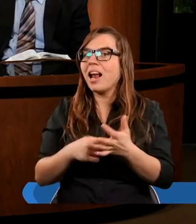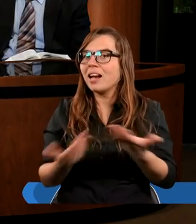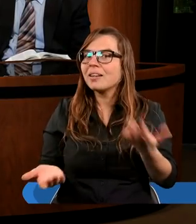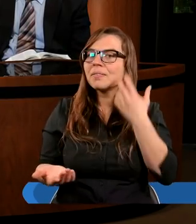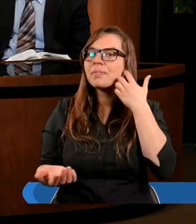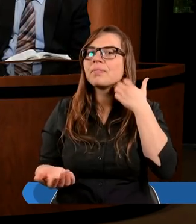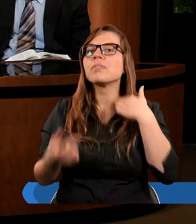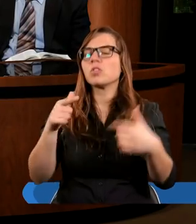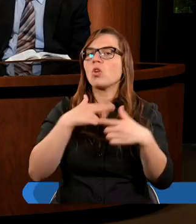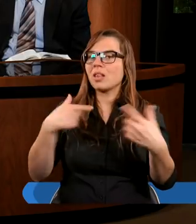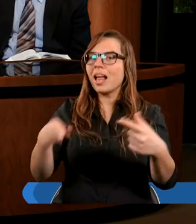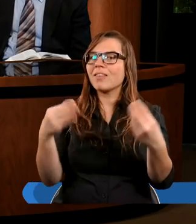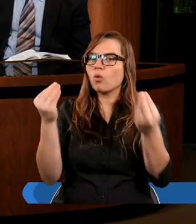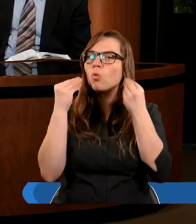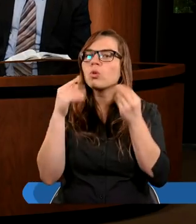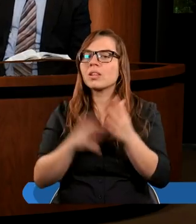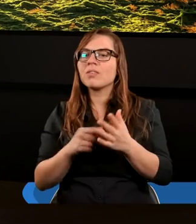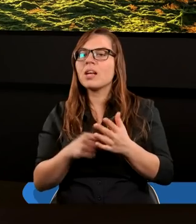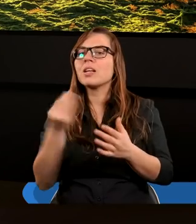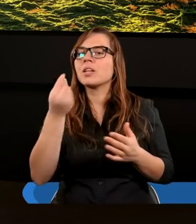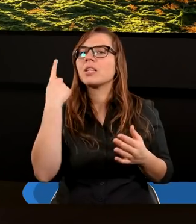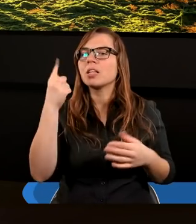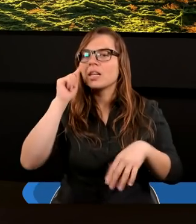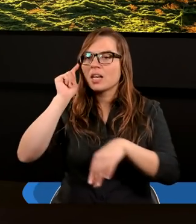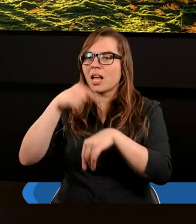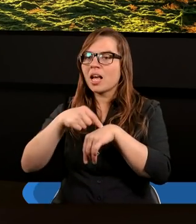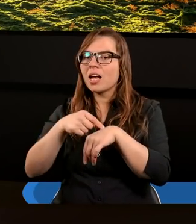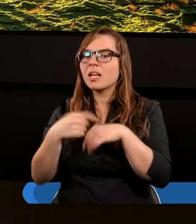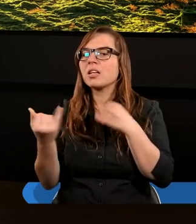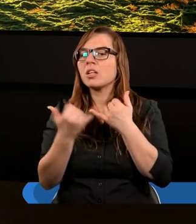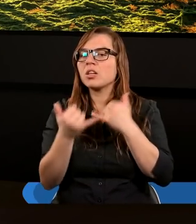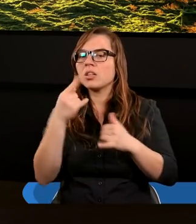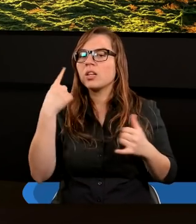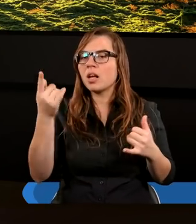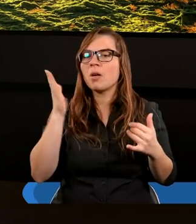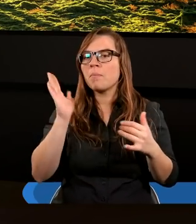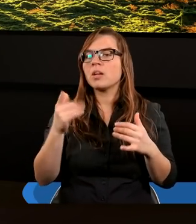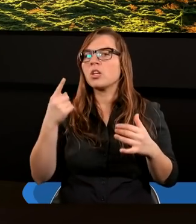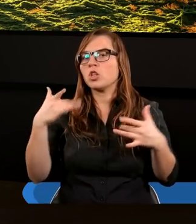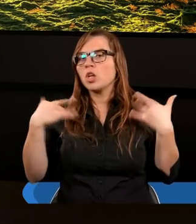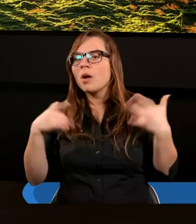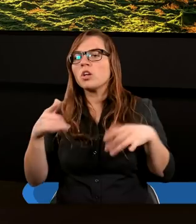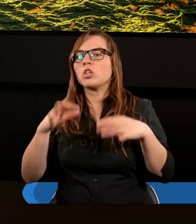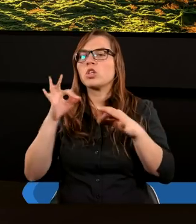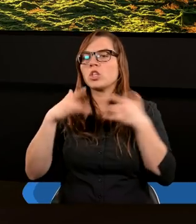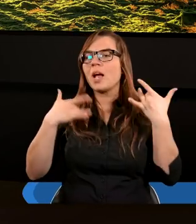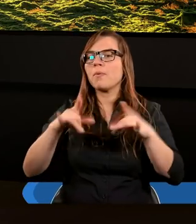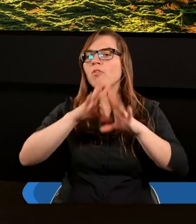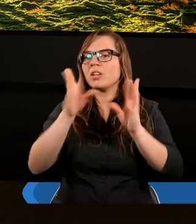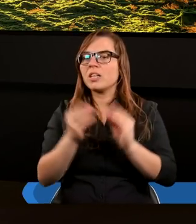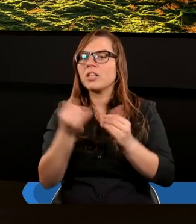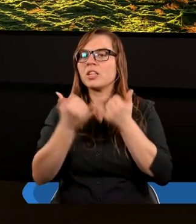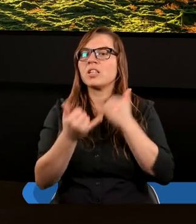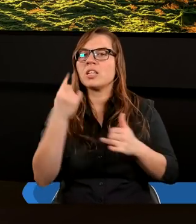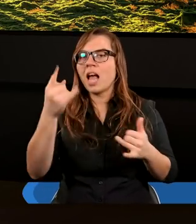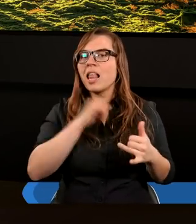Biblia nas tego uczy, tak? I jeszcze jedna lekcja. Jeżeli jeden jedno cierpi, jeden członek cierpi, cierpią wszyscy.